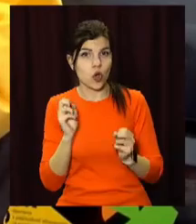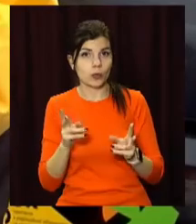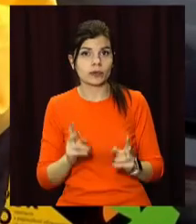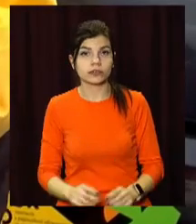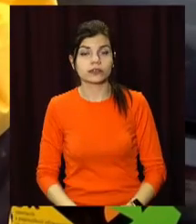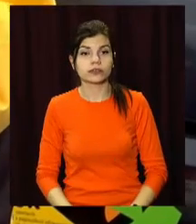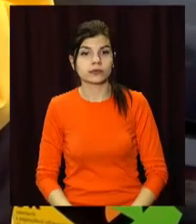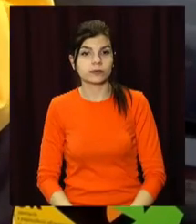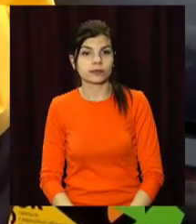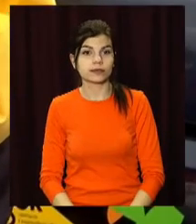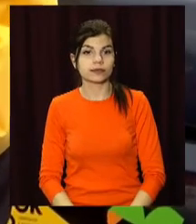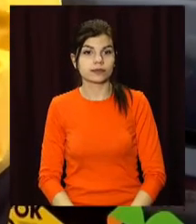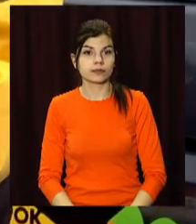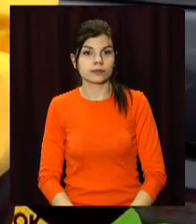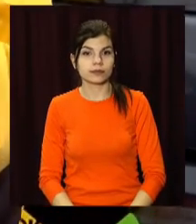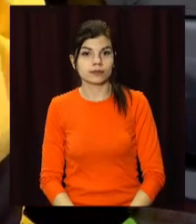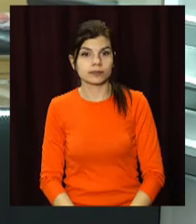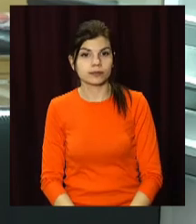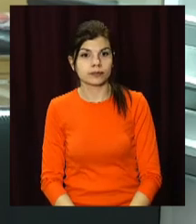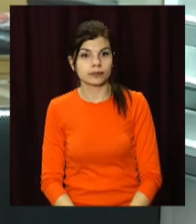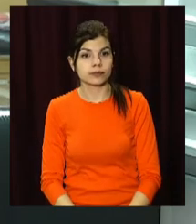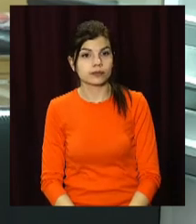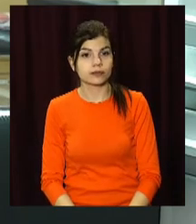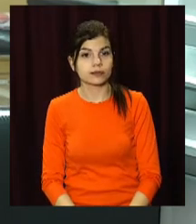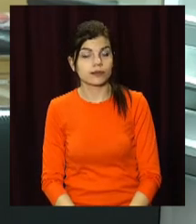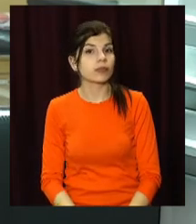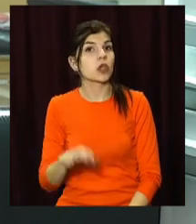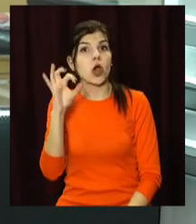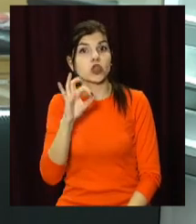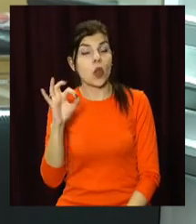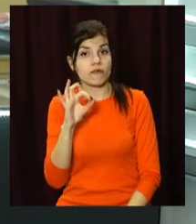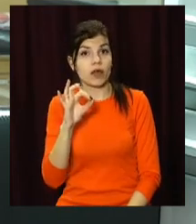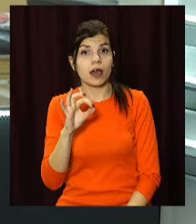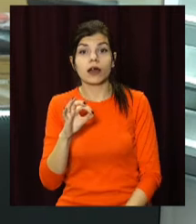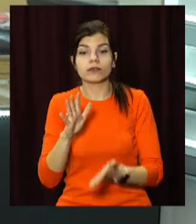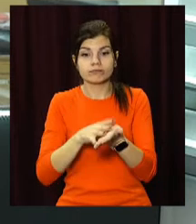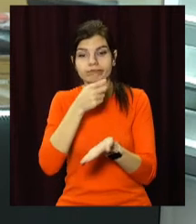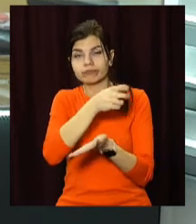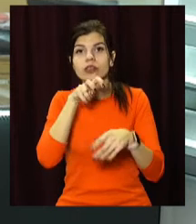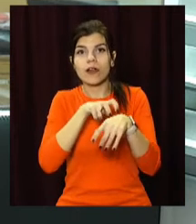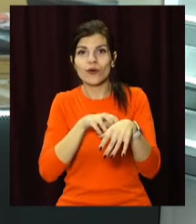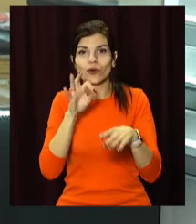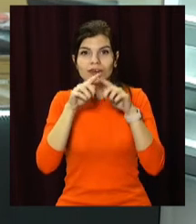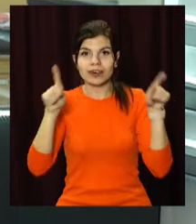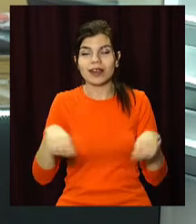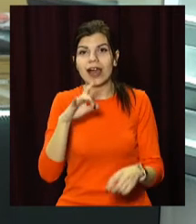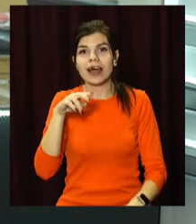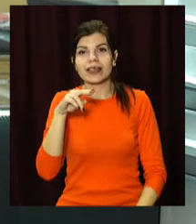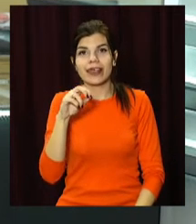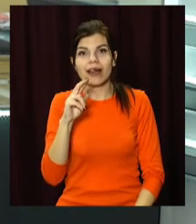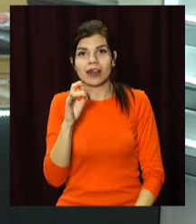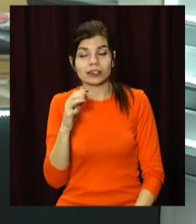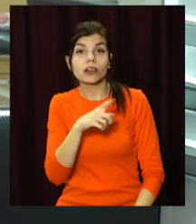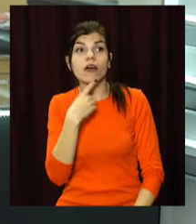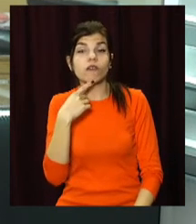Сульма, OpenNews, телеканал «Відкритий». Нульова декларація. Українцям дають рік на легалізацію чорних і